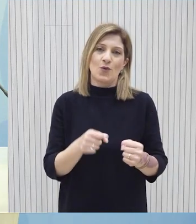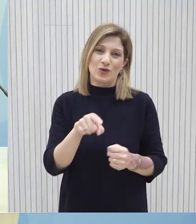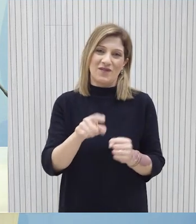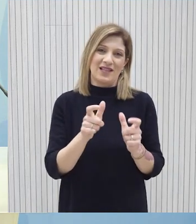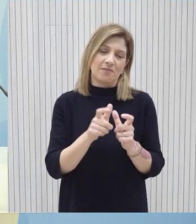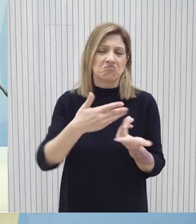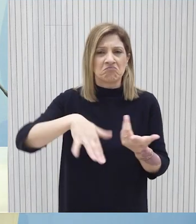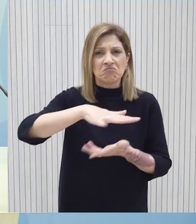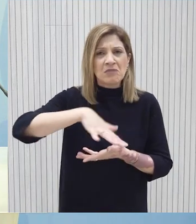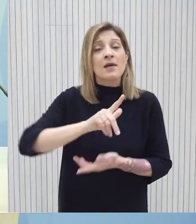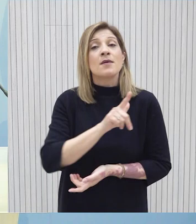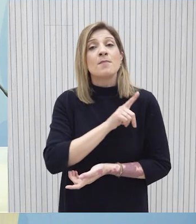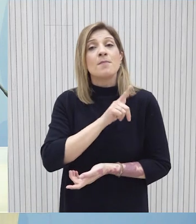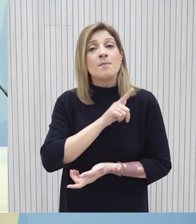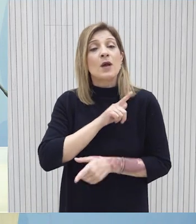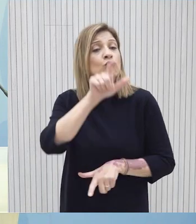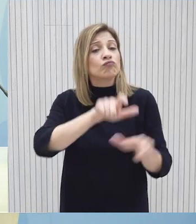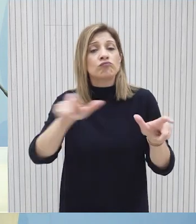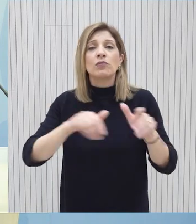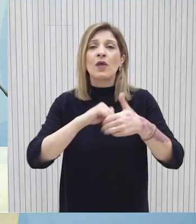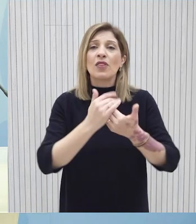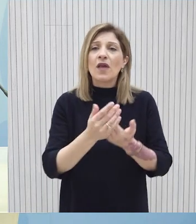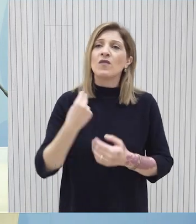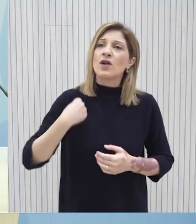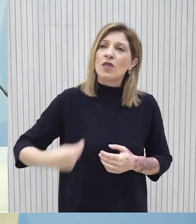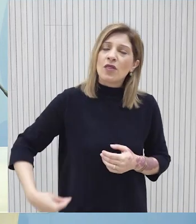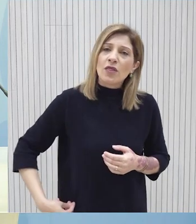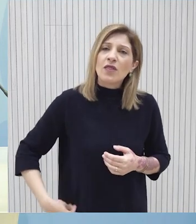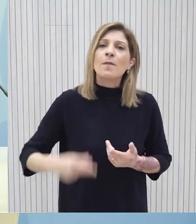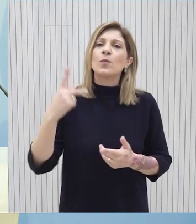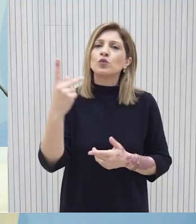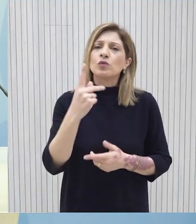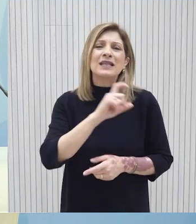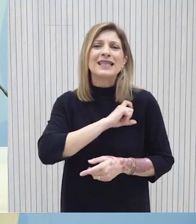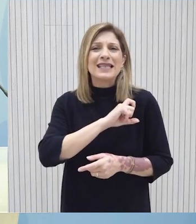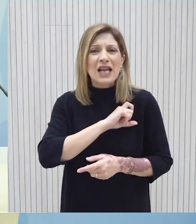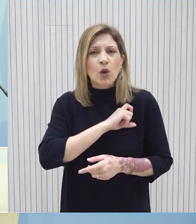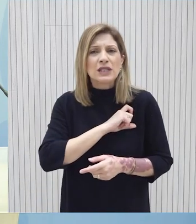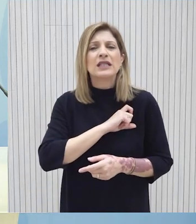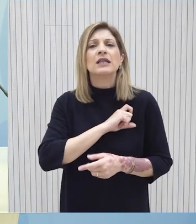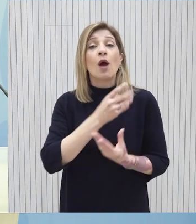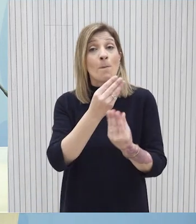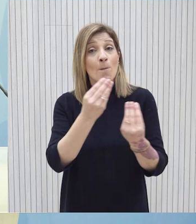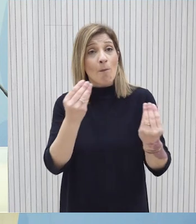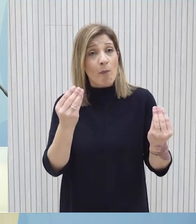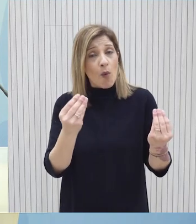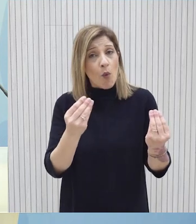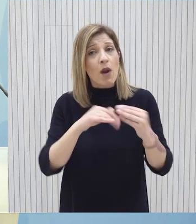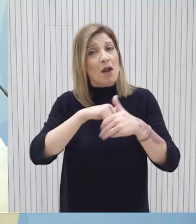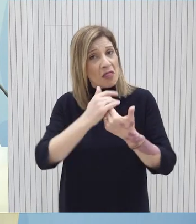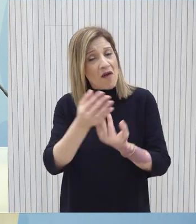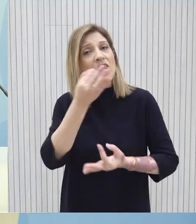αναμένουμε την εκδήλωση ενδιαφέροντος από δήμους και κοινότητες ήδη αρκετοί έχουν επιδείξει